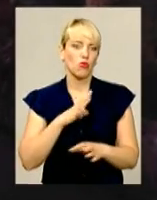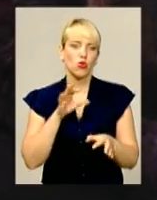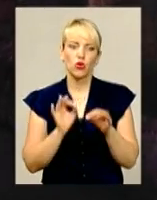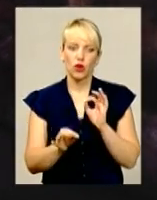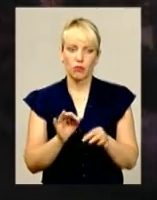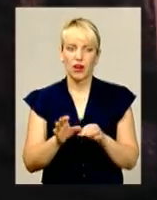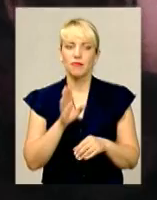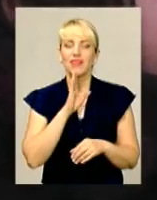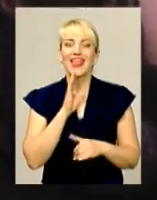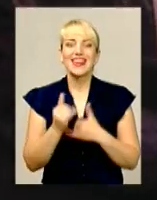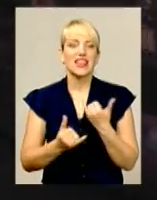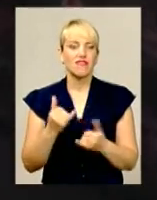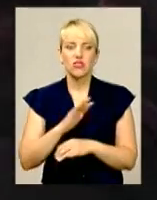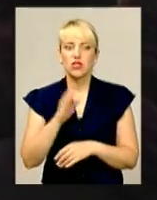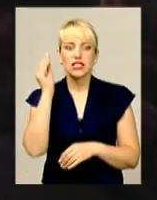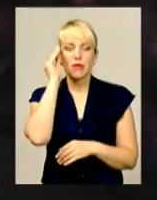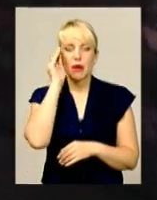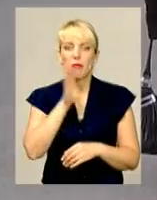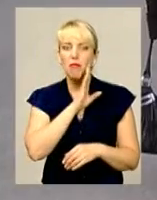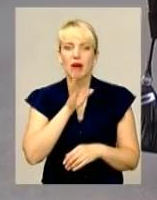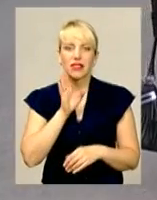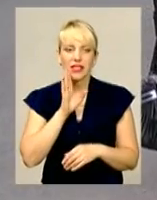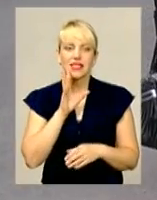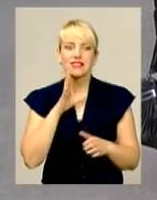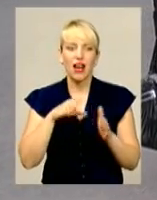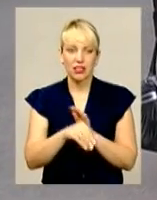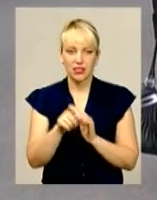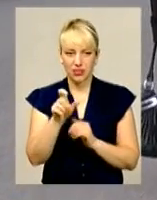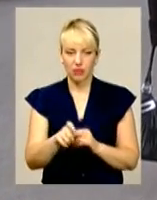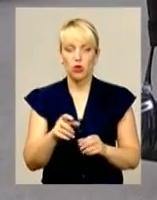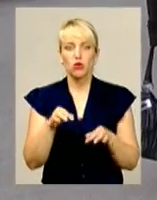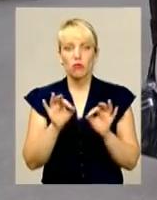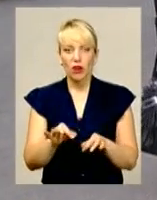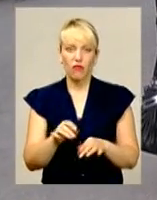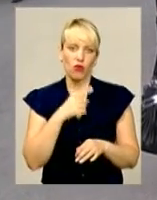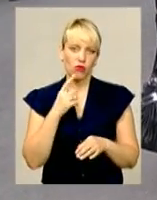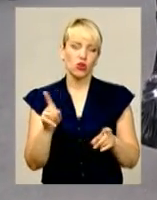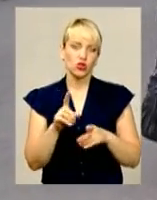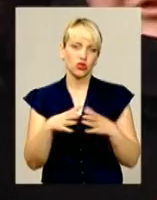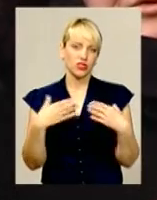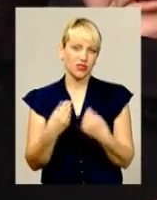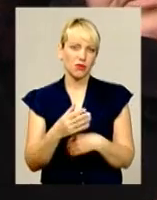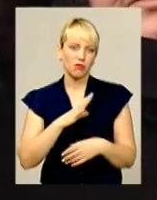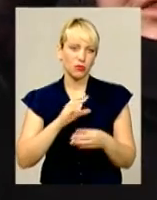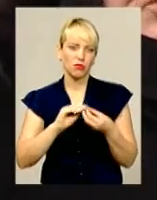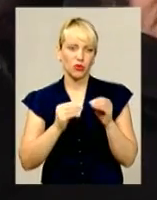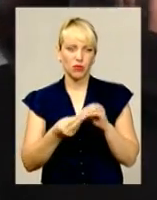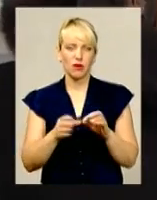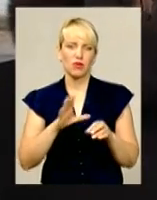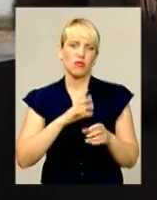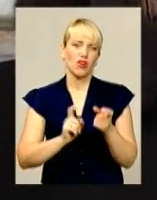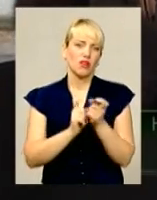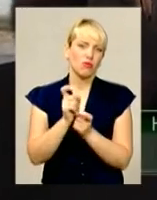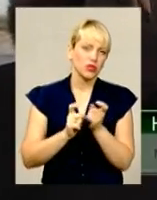Невістку не запідозрила і мати загиблого. Щоправда, розповіла, життя молодих було не зовсім безхмарним. Трошки бувало, щоб